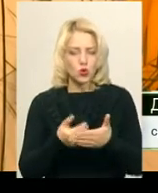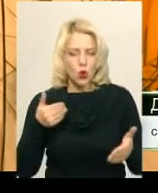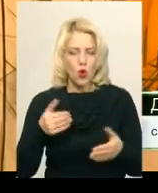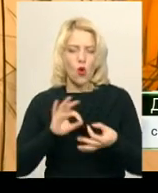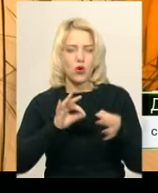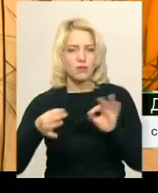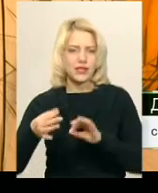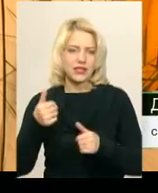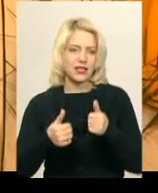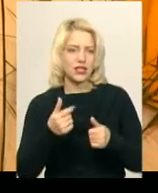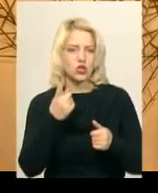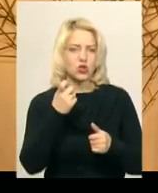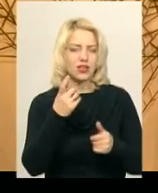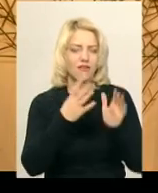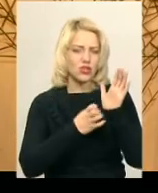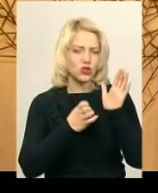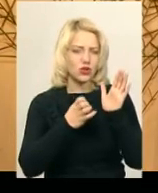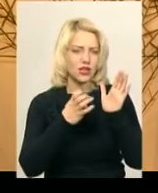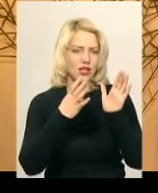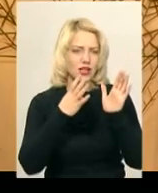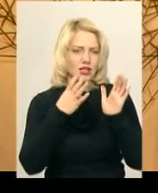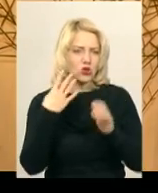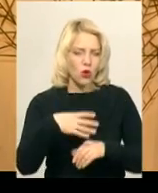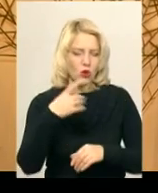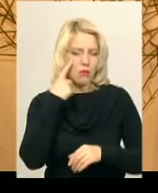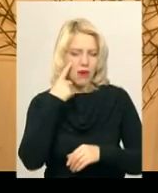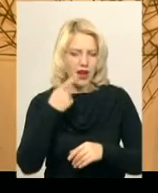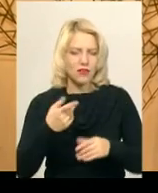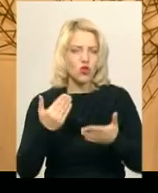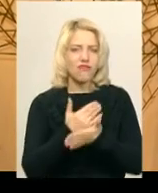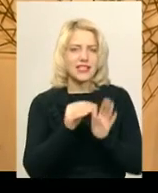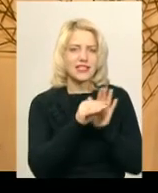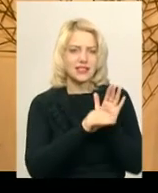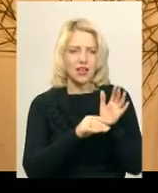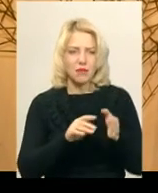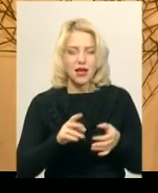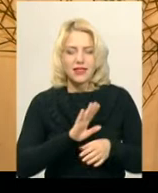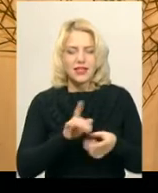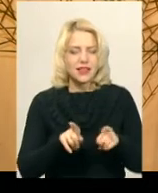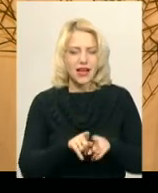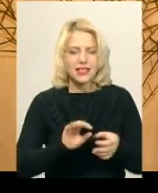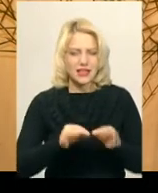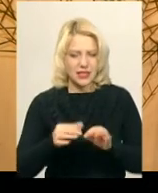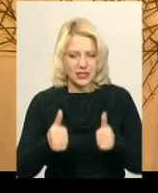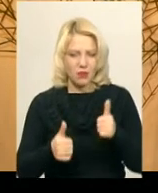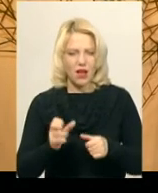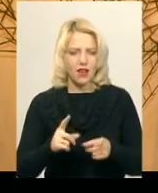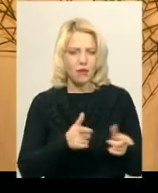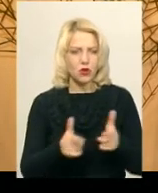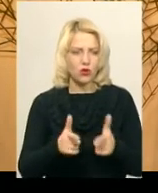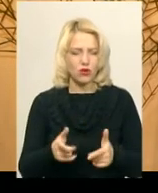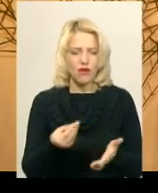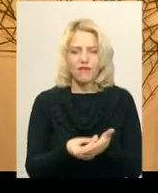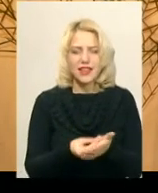940 балів по новій системі. Не стільки складні самі змагання, скільки підготовка, бо це все фінанси, це все